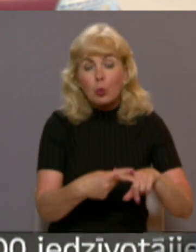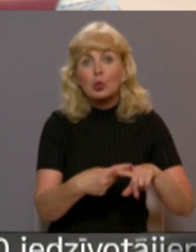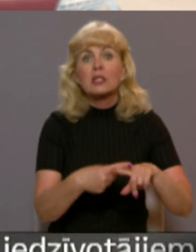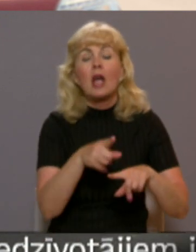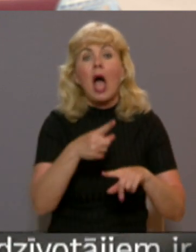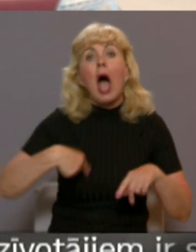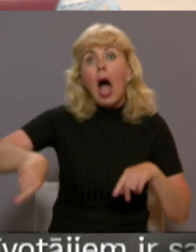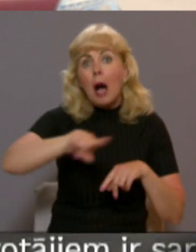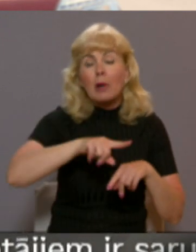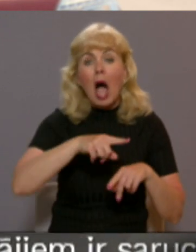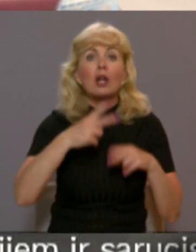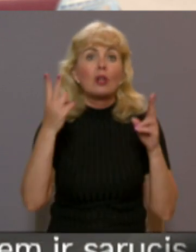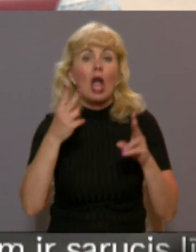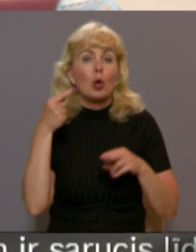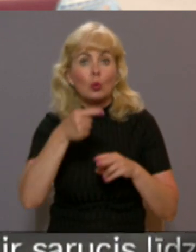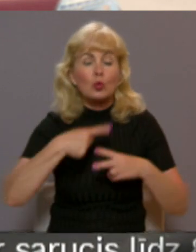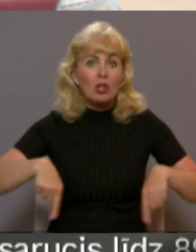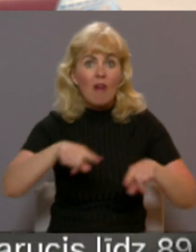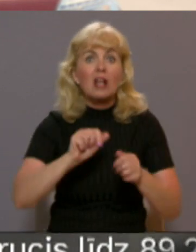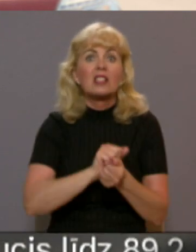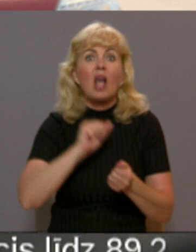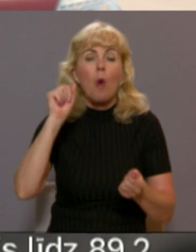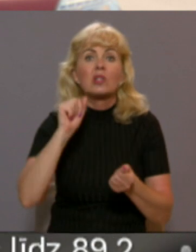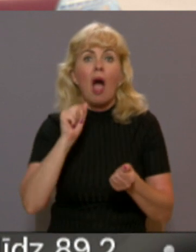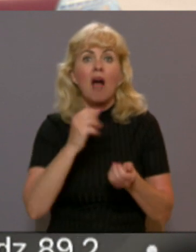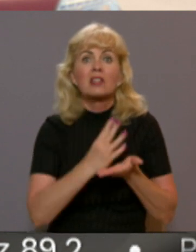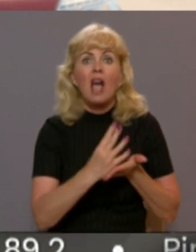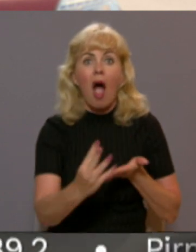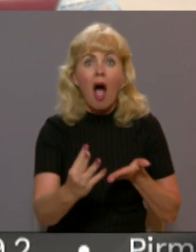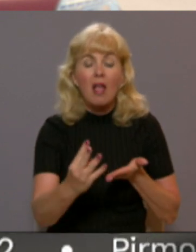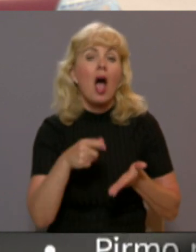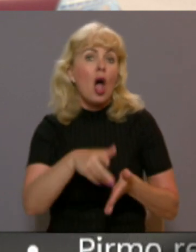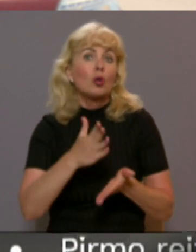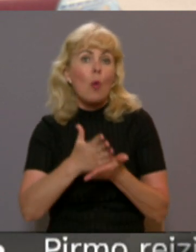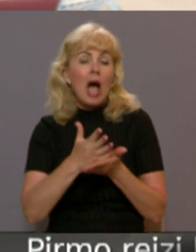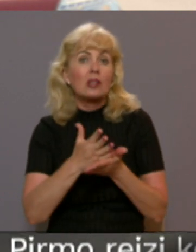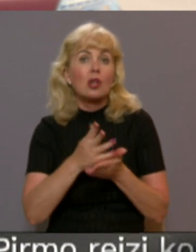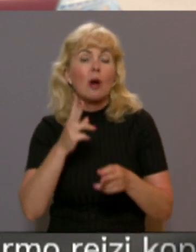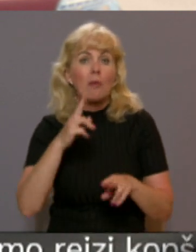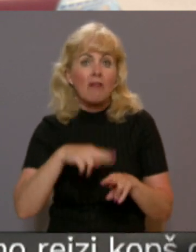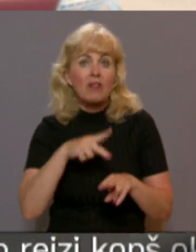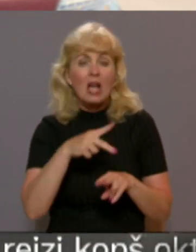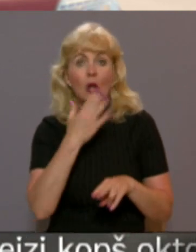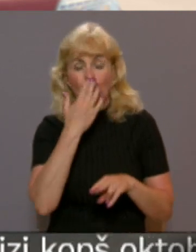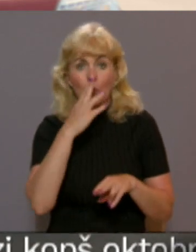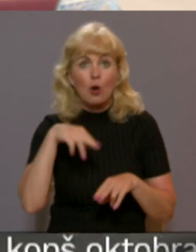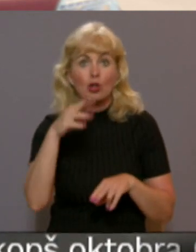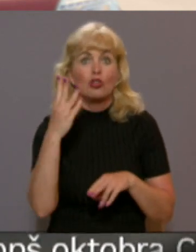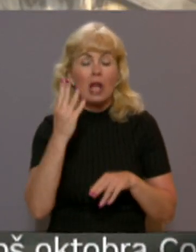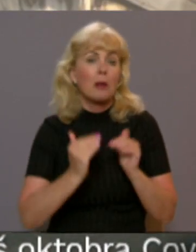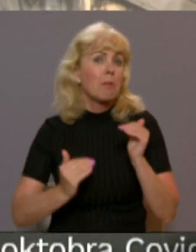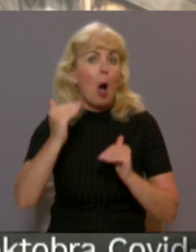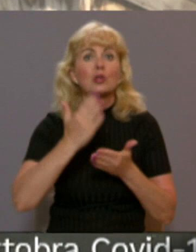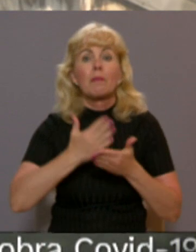apkārt degā 1000 kvadrātmetru savasā zāle. Notikuma vietā bija izsaukums numura četri, tas ir paaugstināts bīstumības